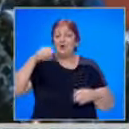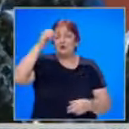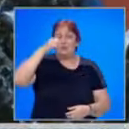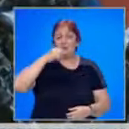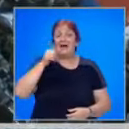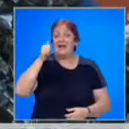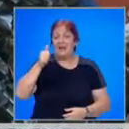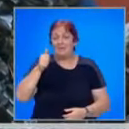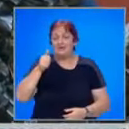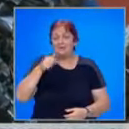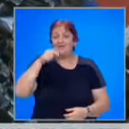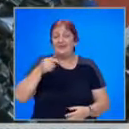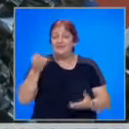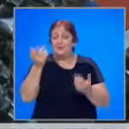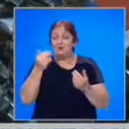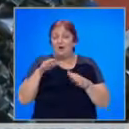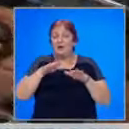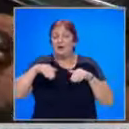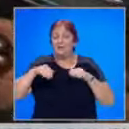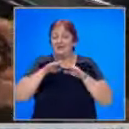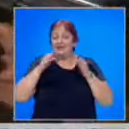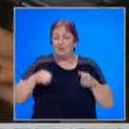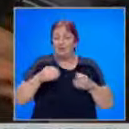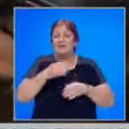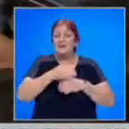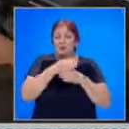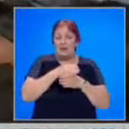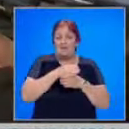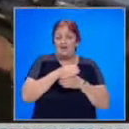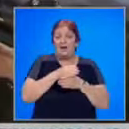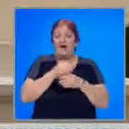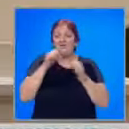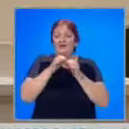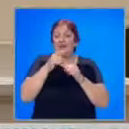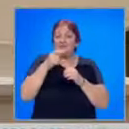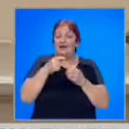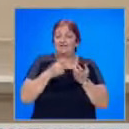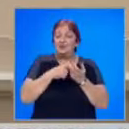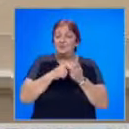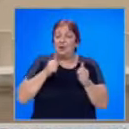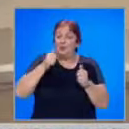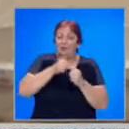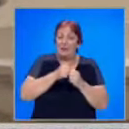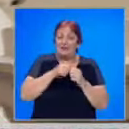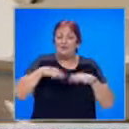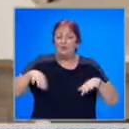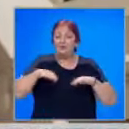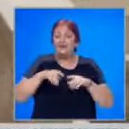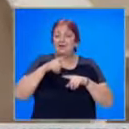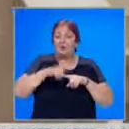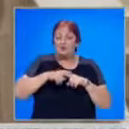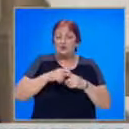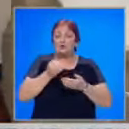България и БСП днес призоваха от парламентарната трибуна за подкрепата им. Филип Станов изброи приоритетите им в областта на